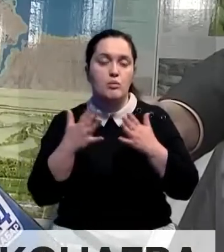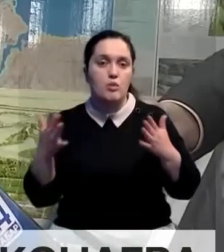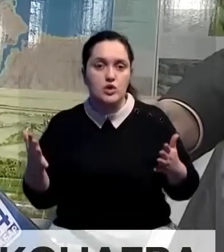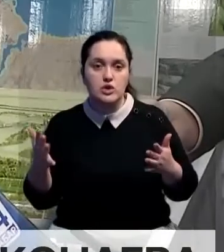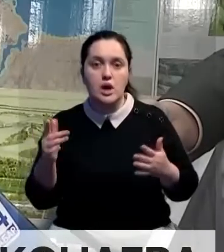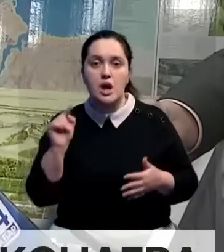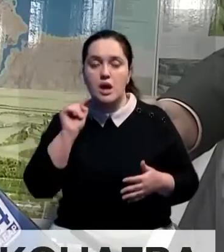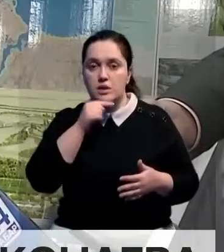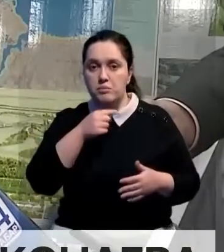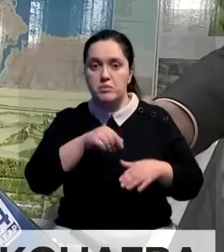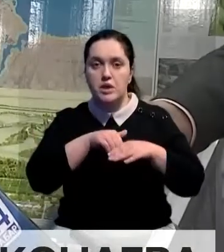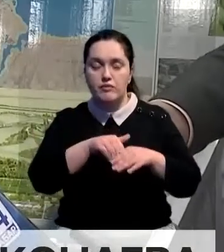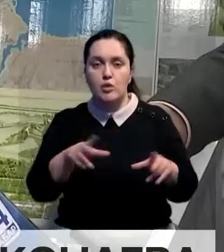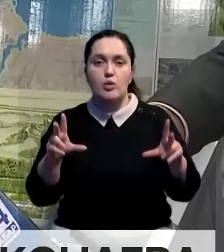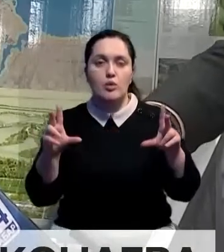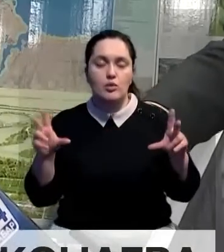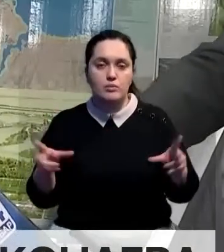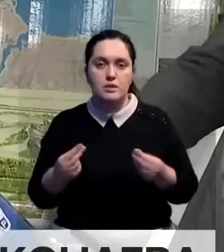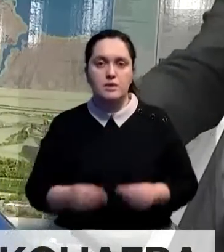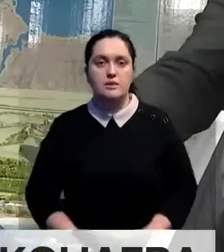экономические и инвестиционные успехи в области.